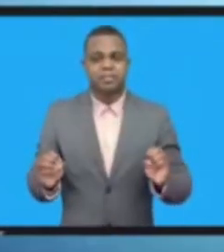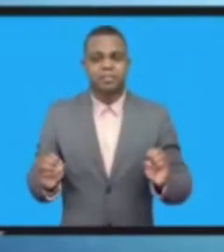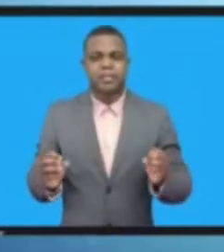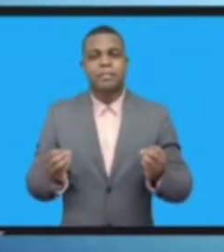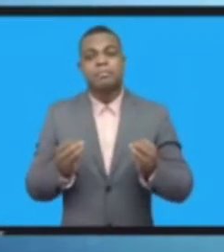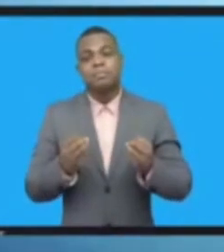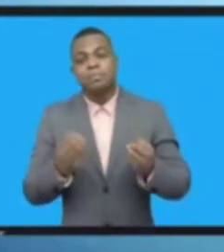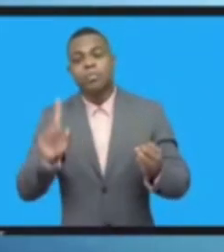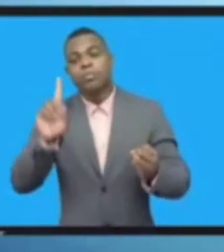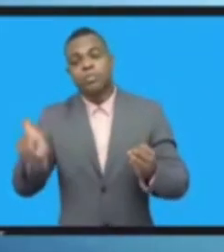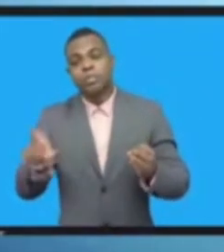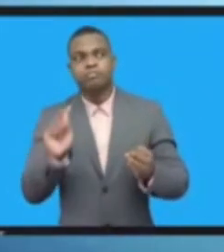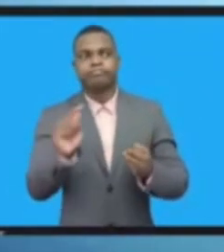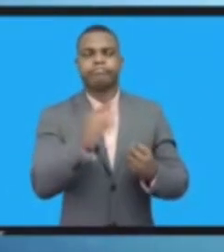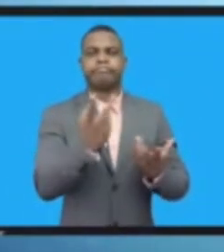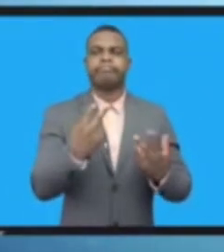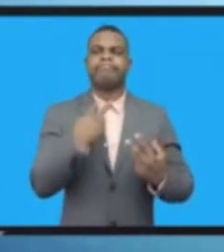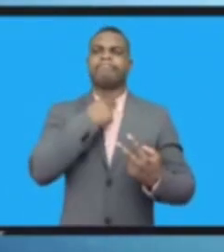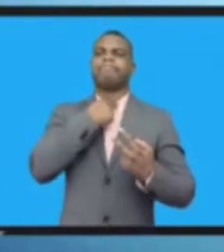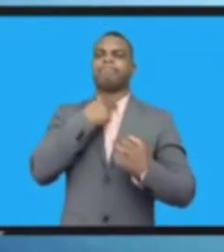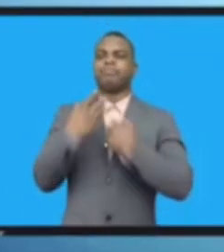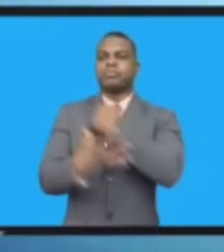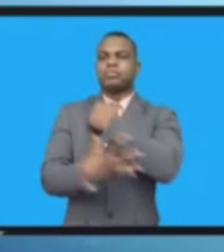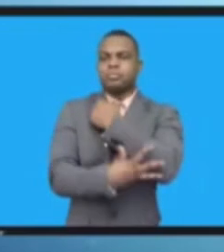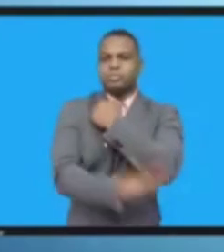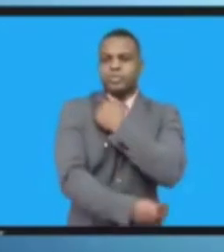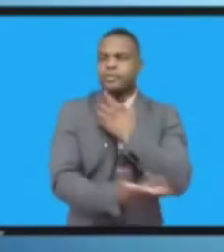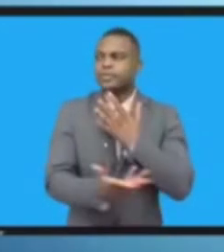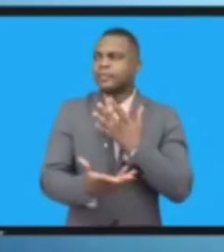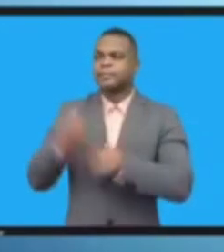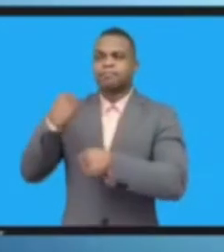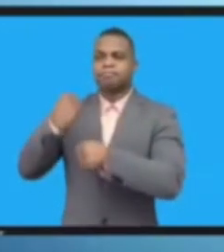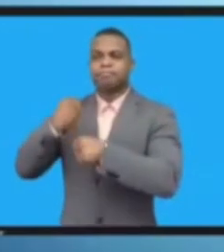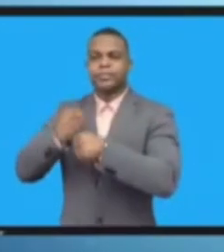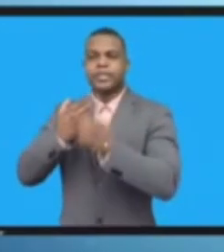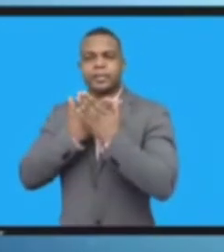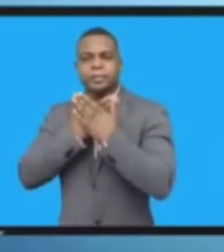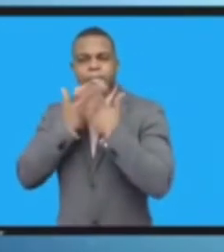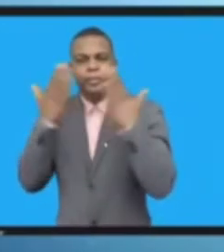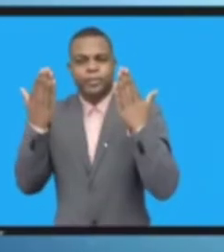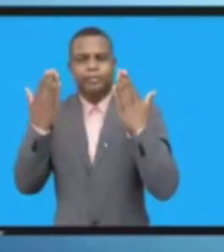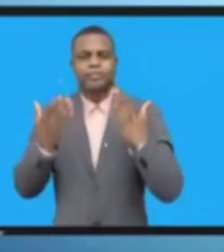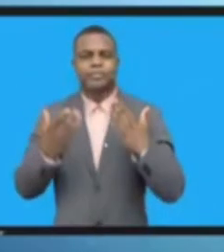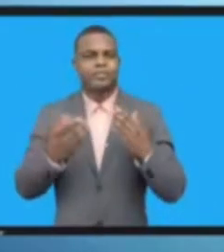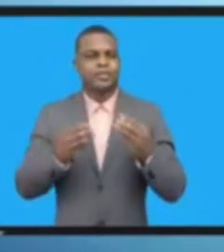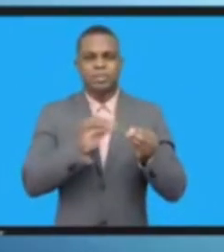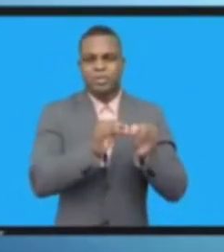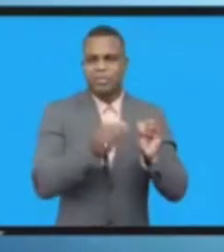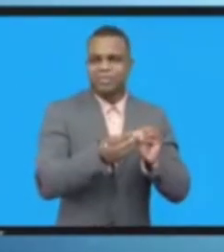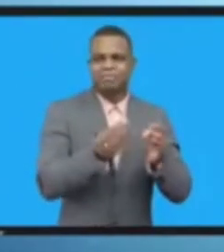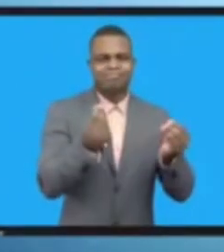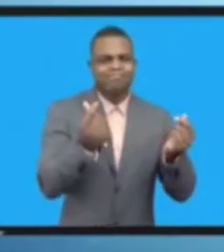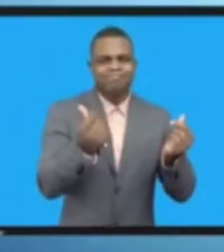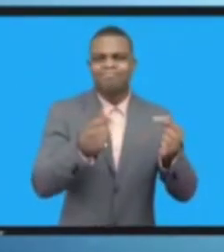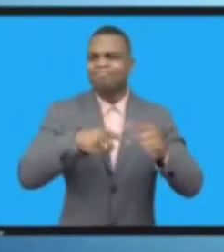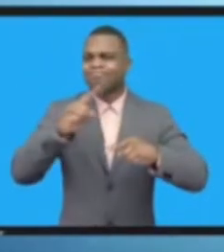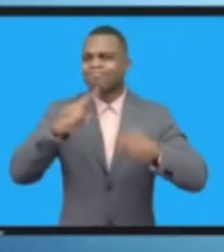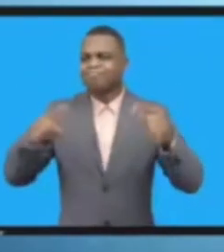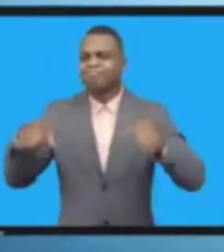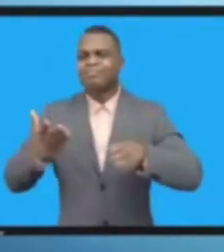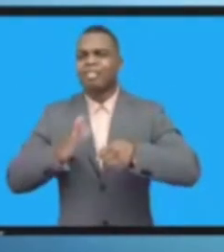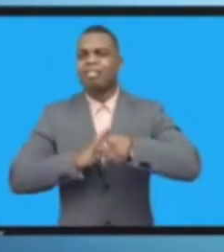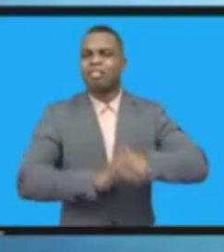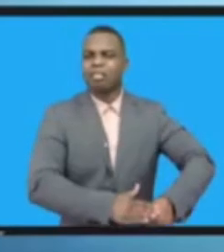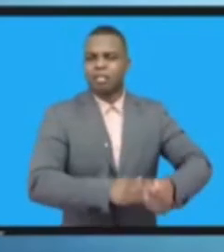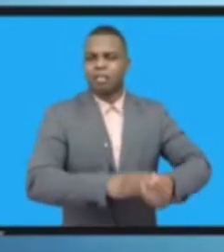والاجتماعي التحديات كثيرة تحول دون استفادة الشباب استفادة